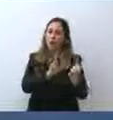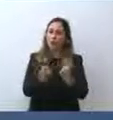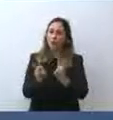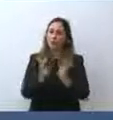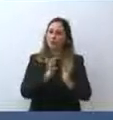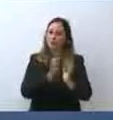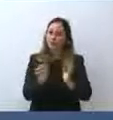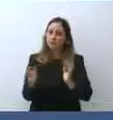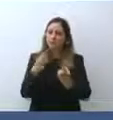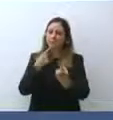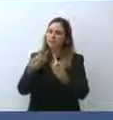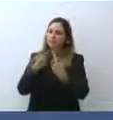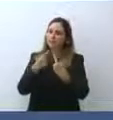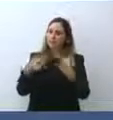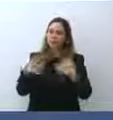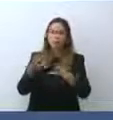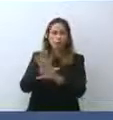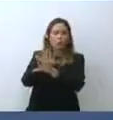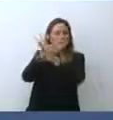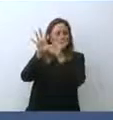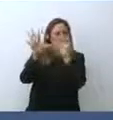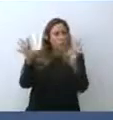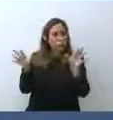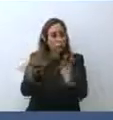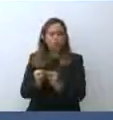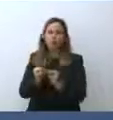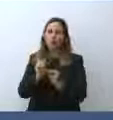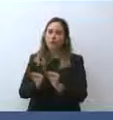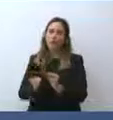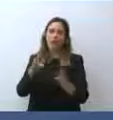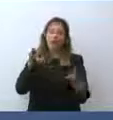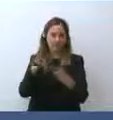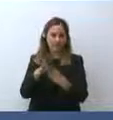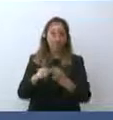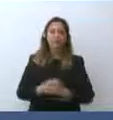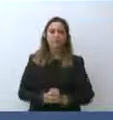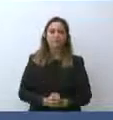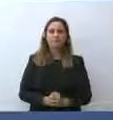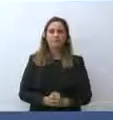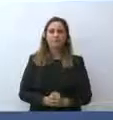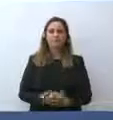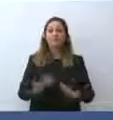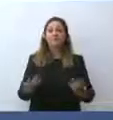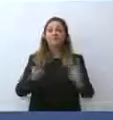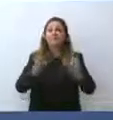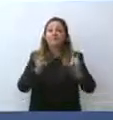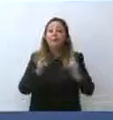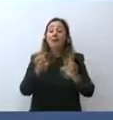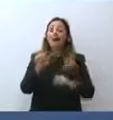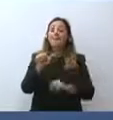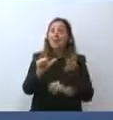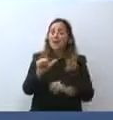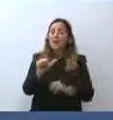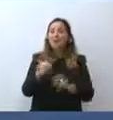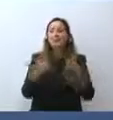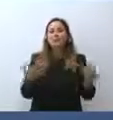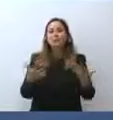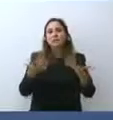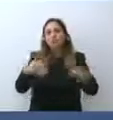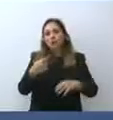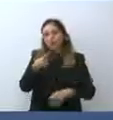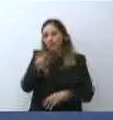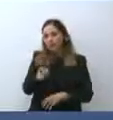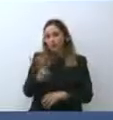completa, a tutto tondo. Sull'Afghanistan, come ho detto anche in